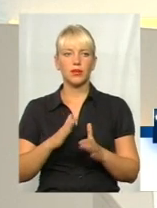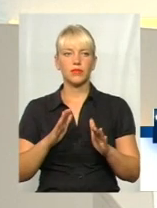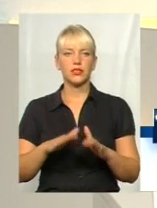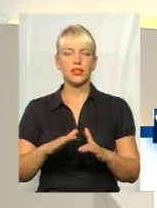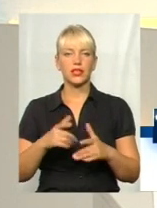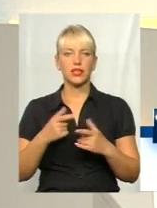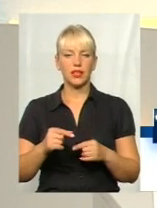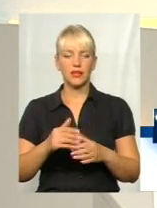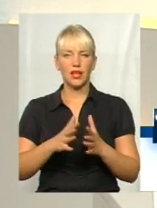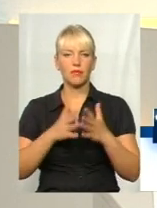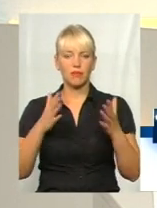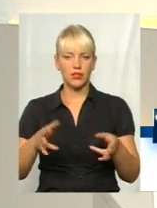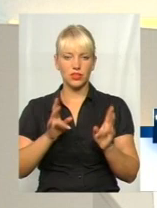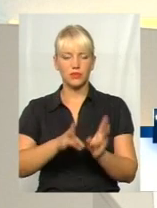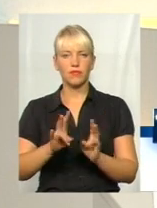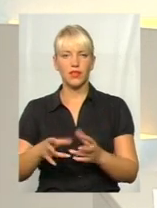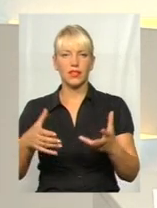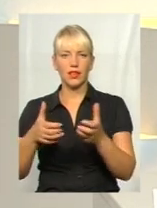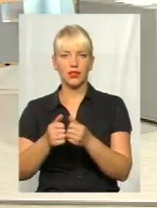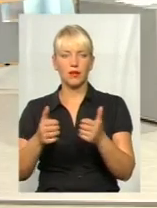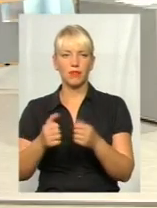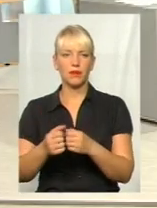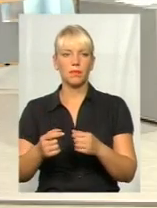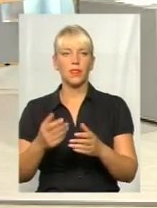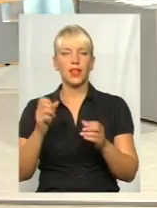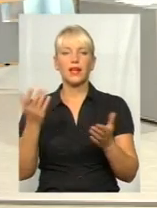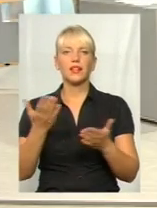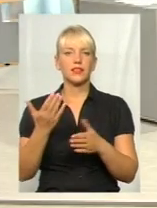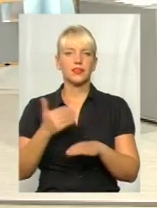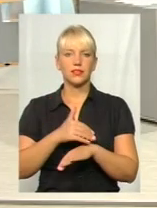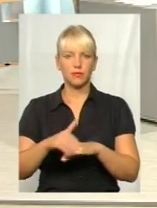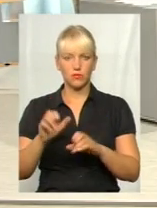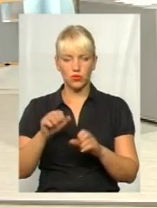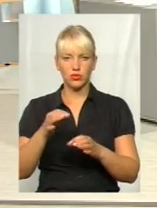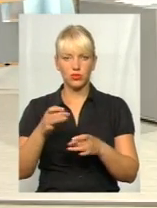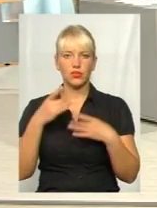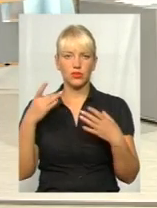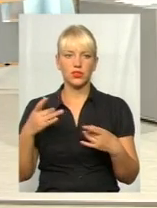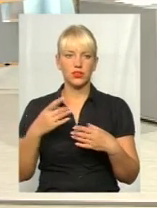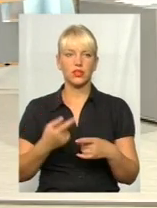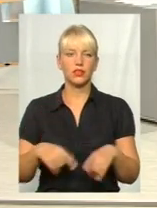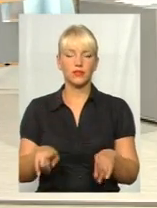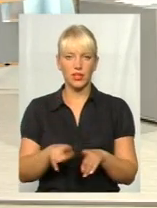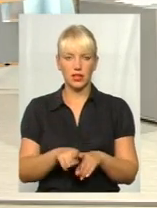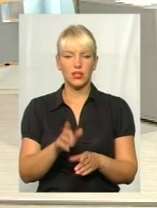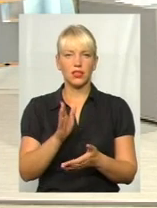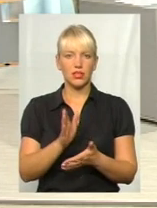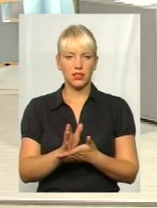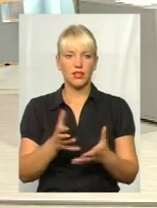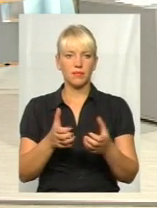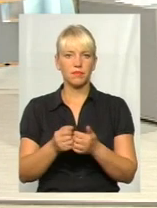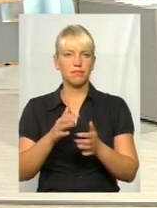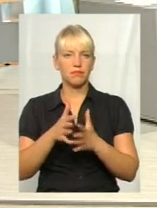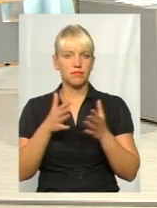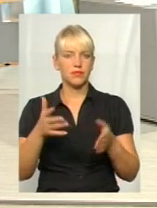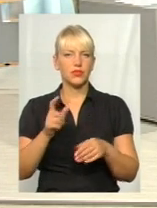концентрація ДТП. Пане Ігоре, можете нам назвати? Так, такі місця концентрації ДТП. У нас в місті Хмельницькому їх